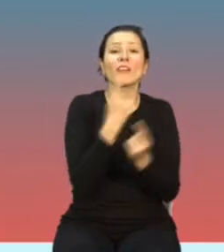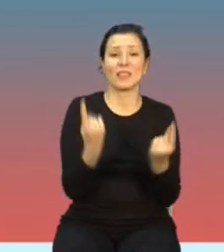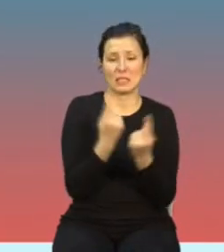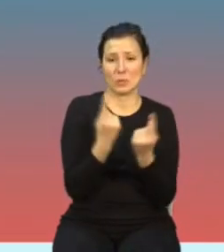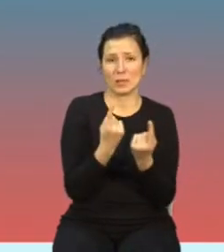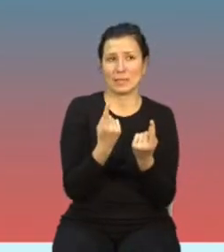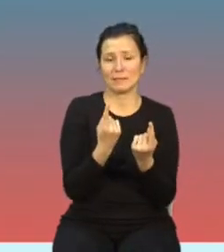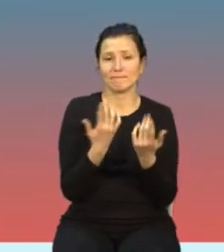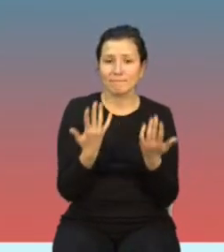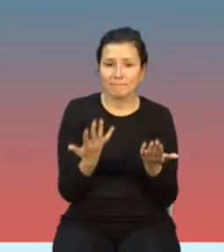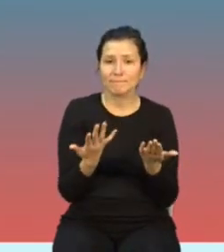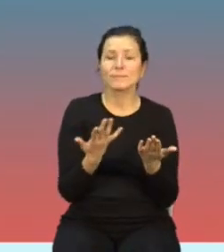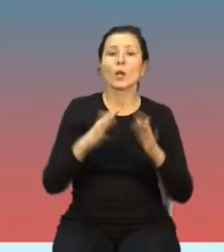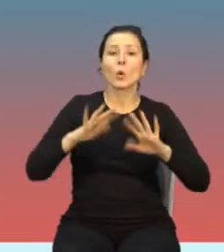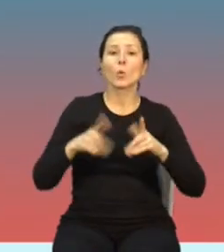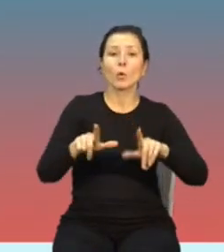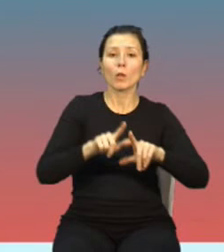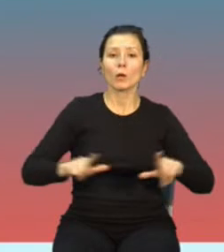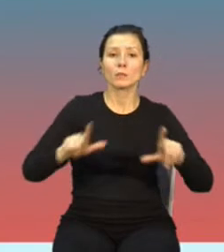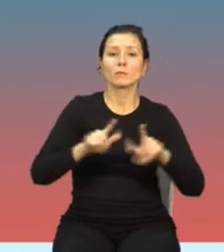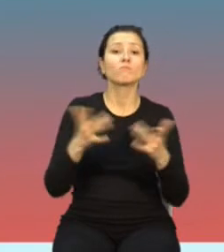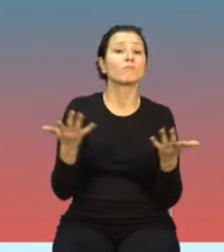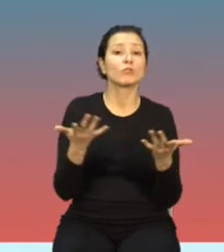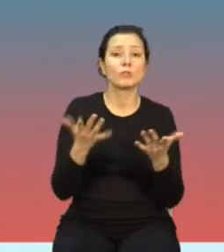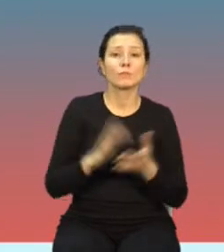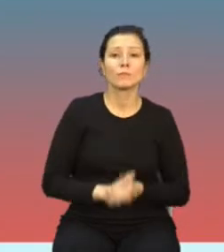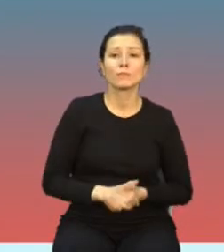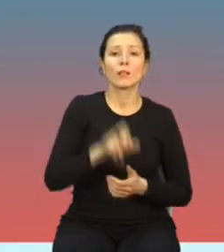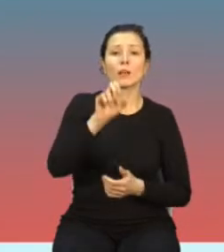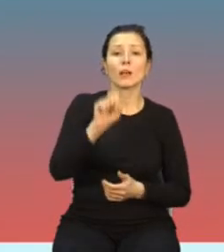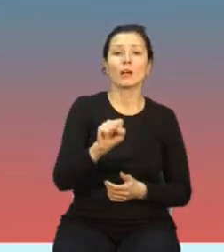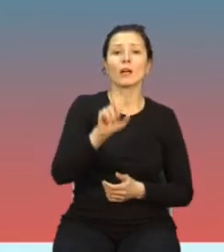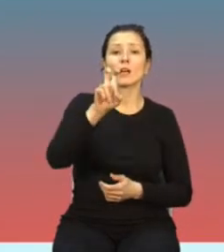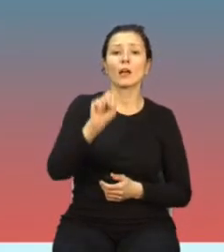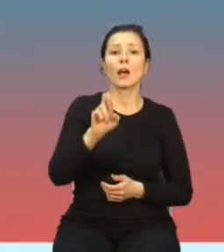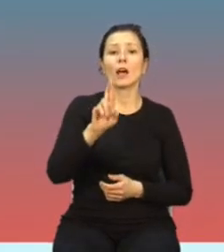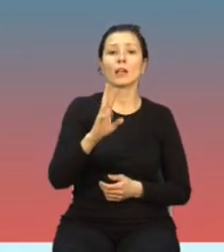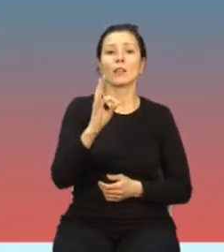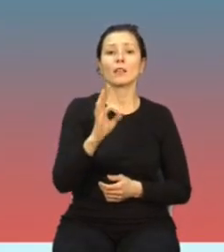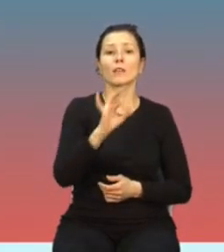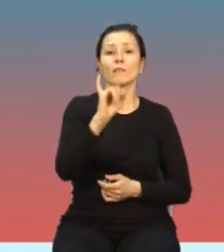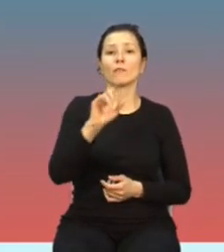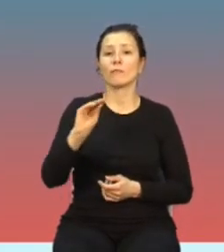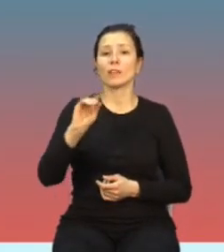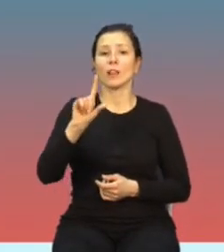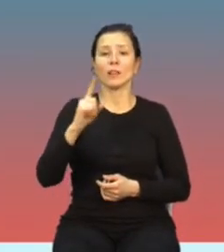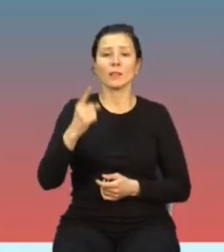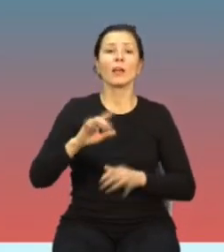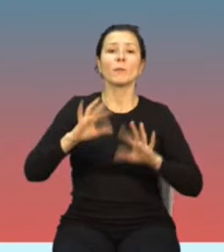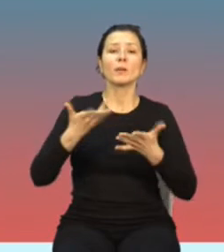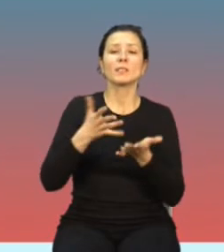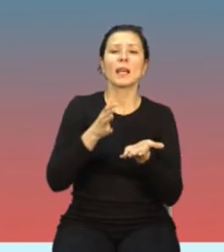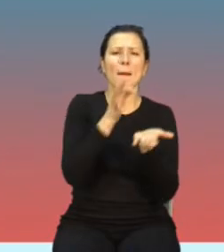A mianowicie jest to lokalizacja, która się znajduje w Hatfield, jest to parking wielopoziomowy i tam